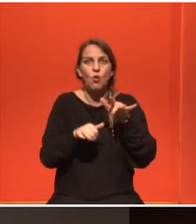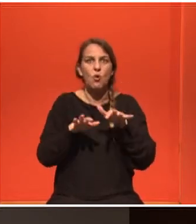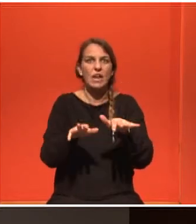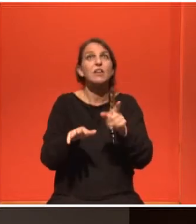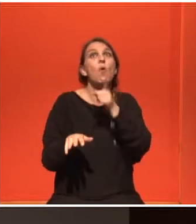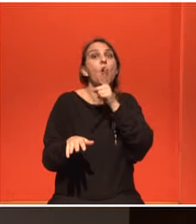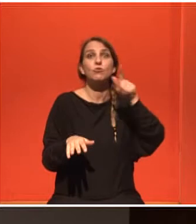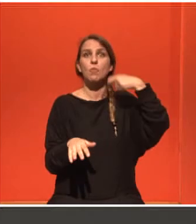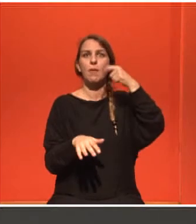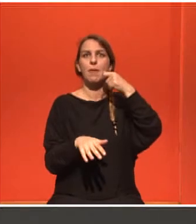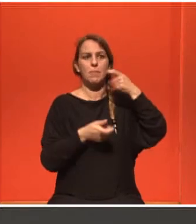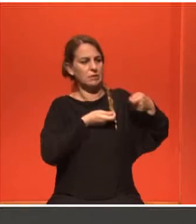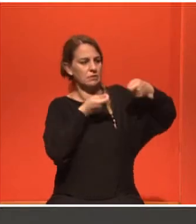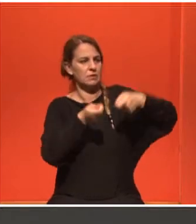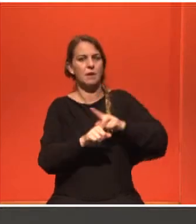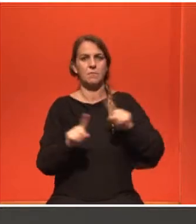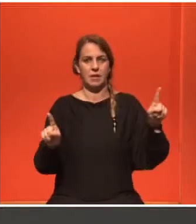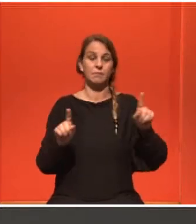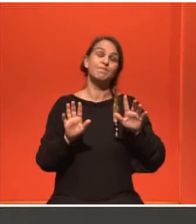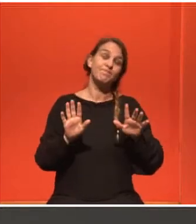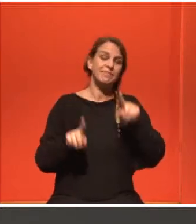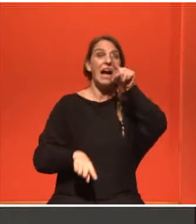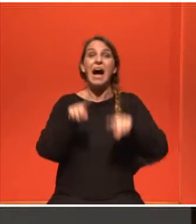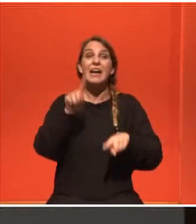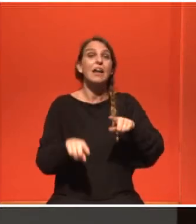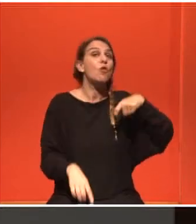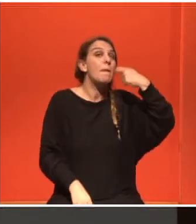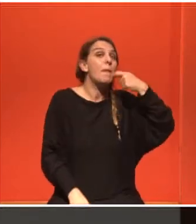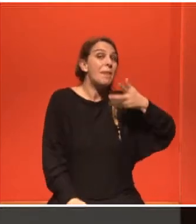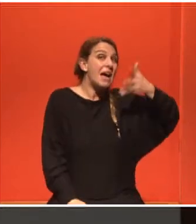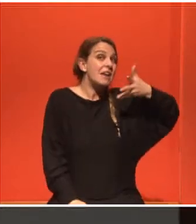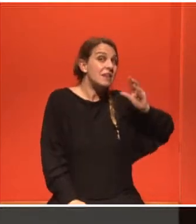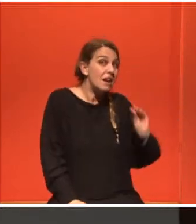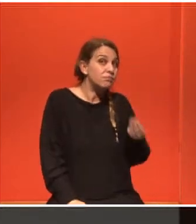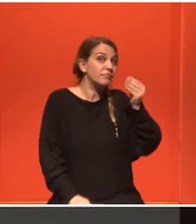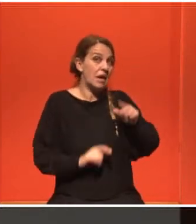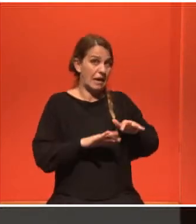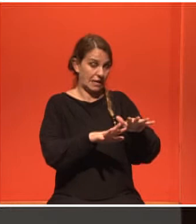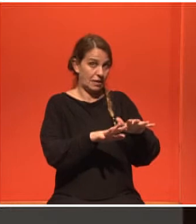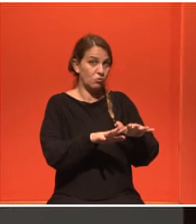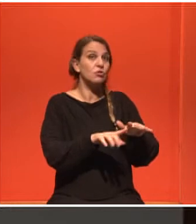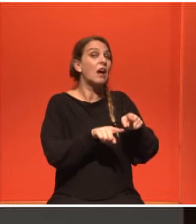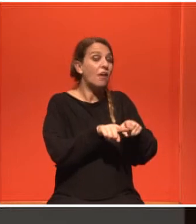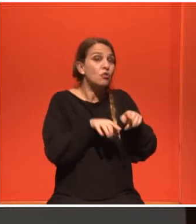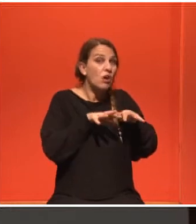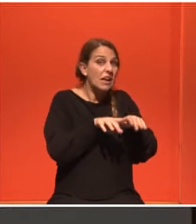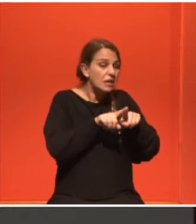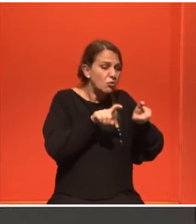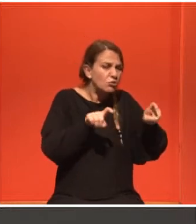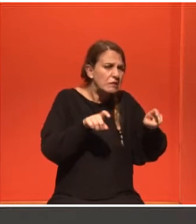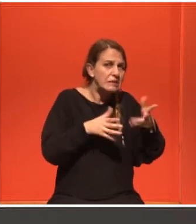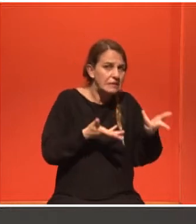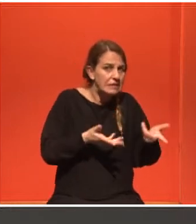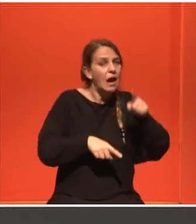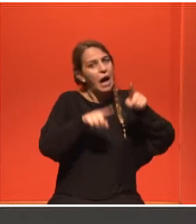πότε εμφανίστηκαν αυτοί οι καρκίνοι, ειδικά ο καρκίνος του μαστού στη μητέρα και τι ιστολογικός τύπος ήταν, εξατομικεύεται ο κίνδυνος της κοπέλας.